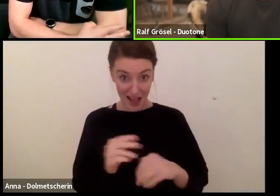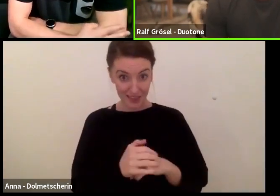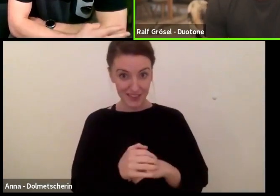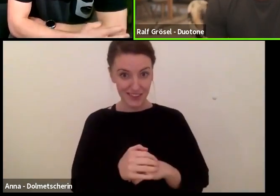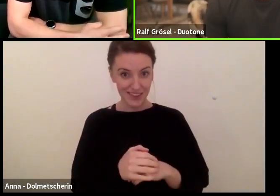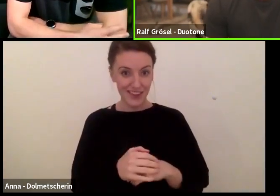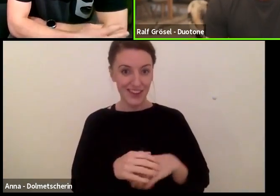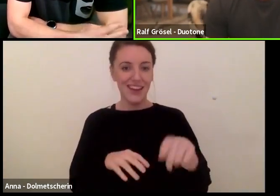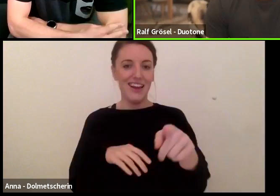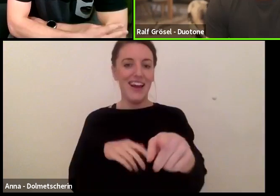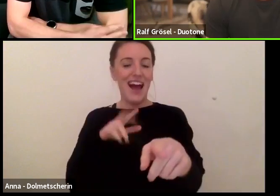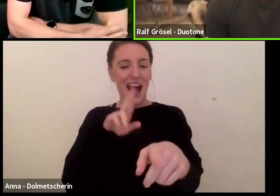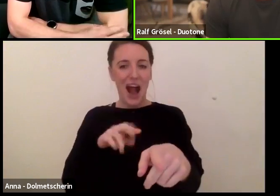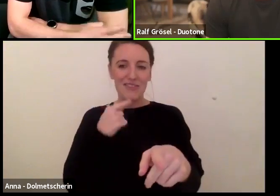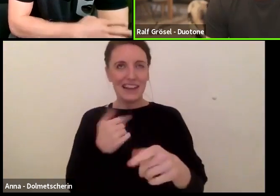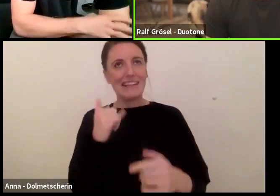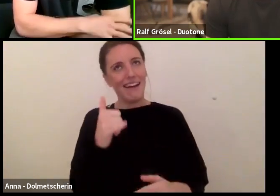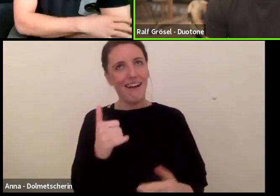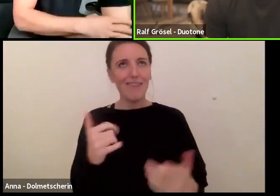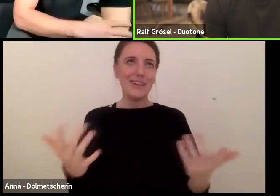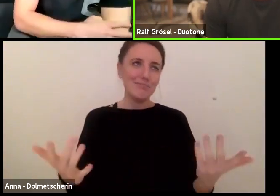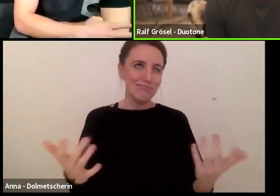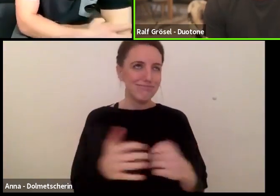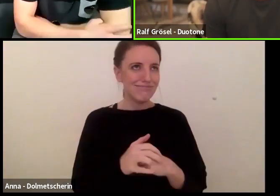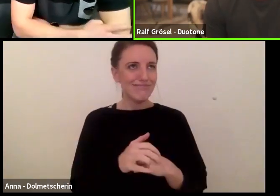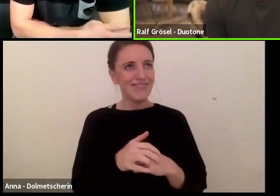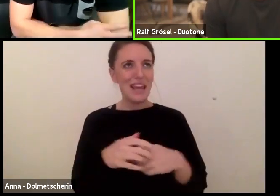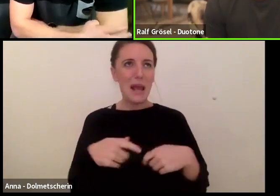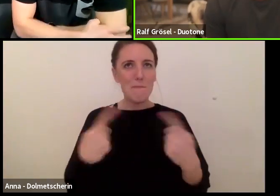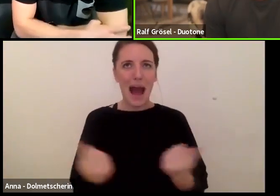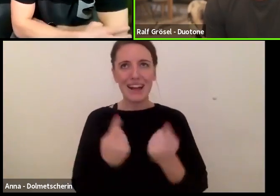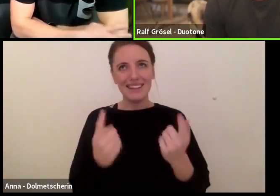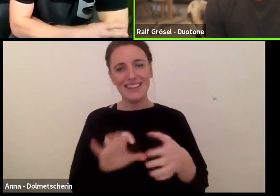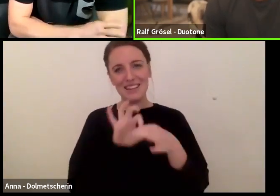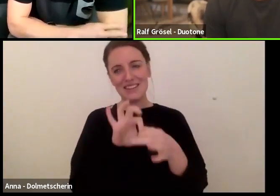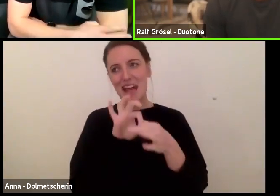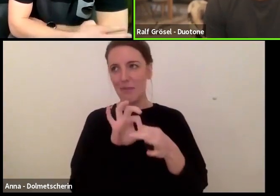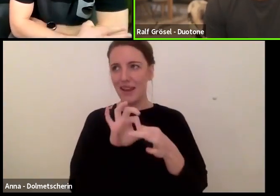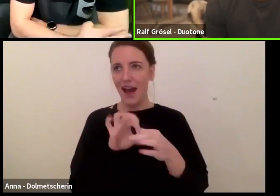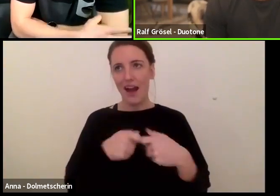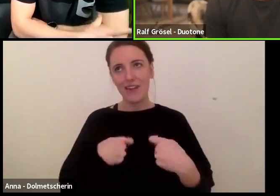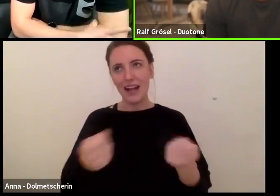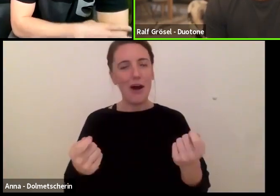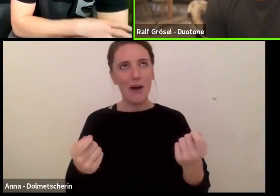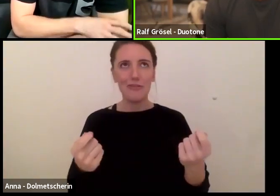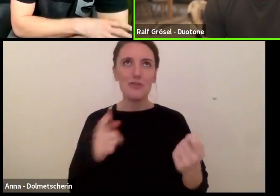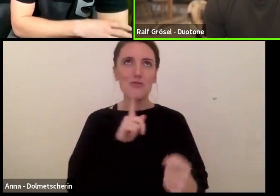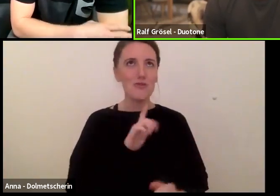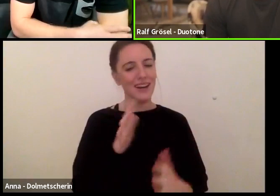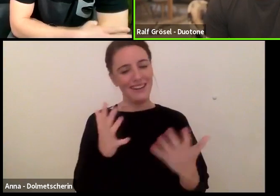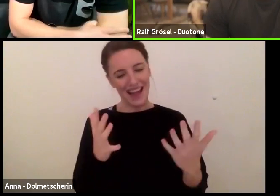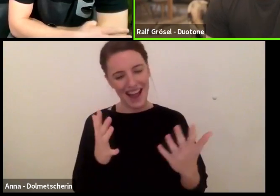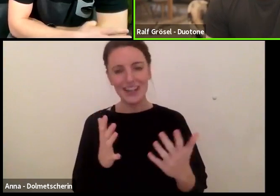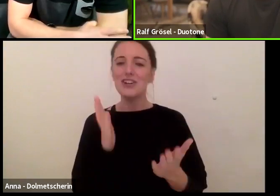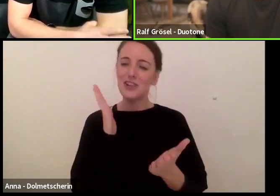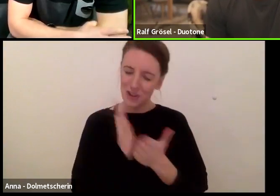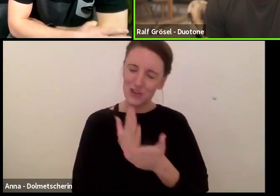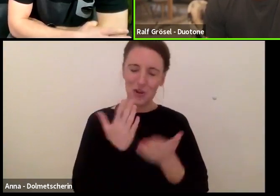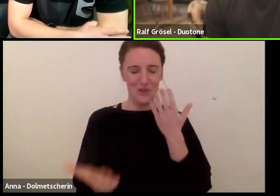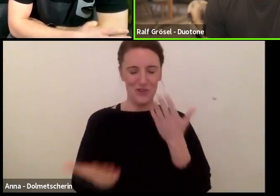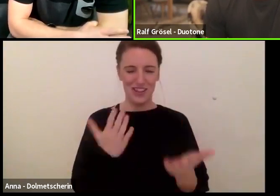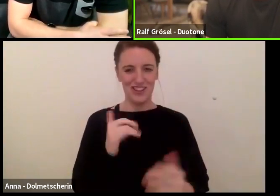Zahnarzt ist es bestimmt auch gut. Aber ich würde mal sagen, für die meisten anderen auch nein. Also SLS,